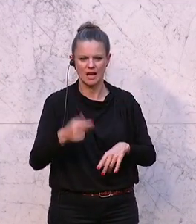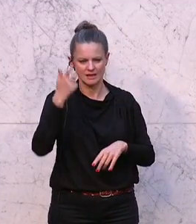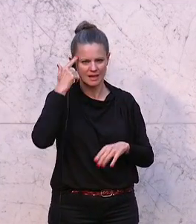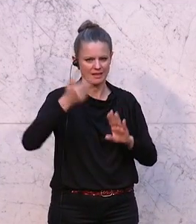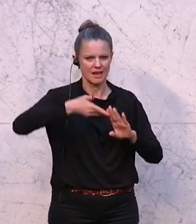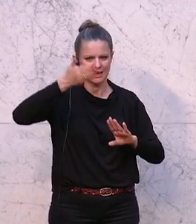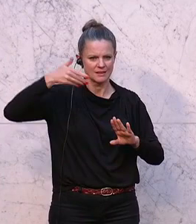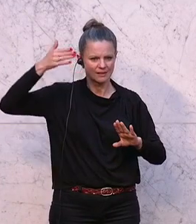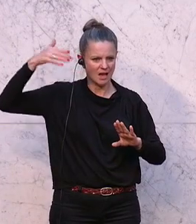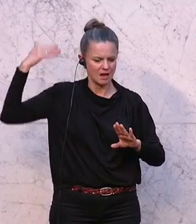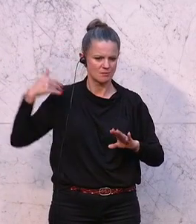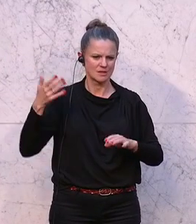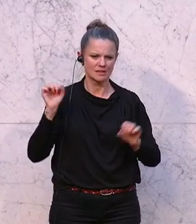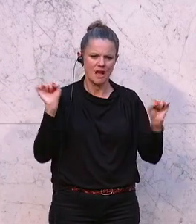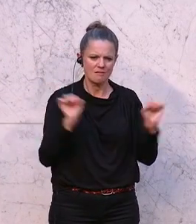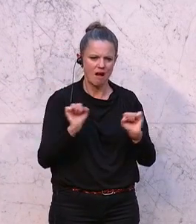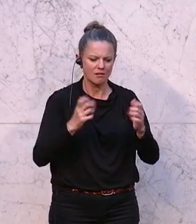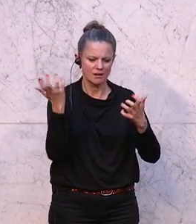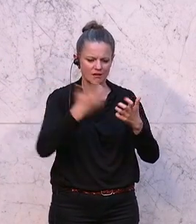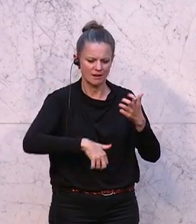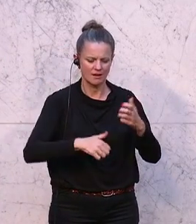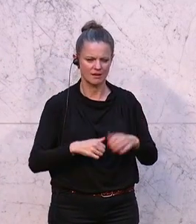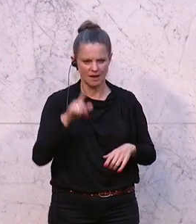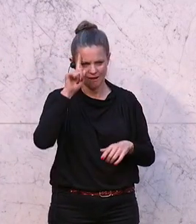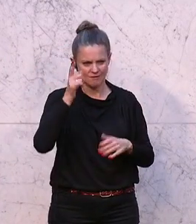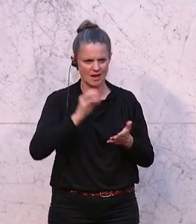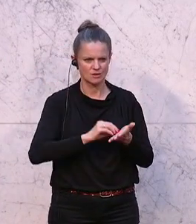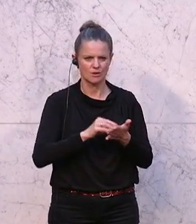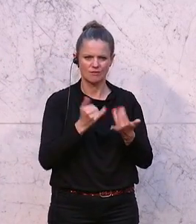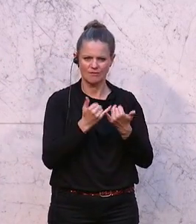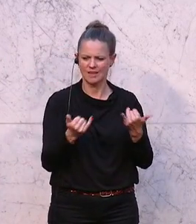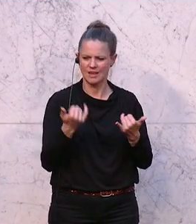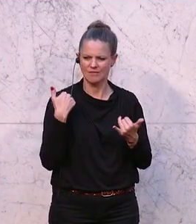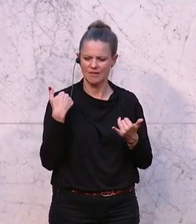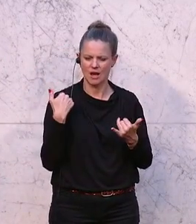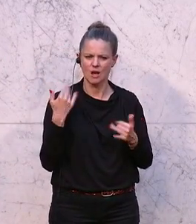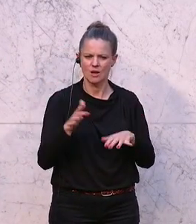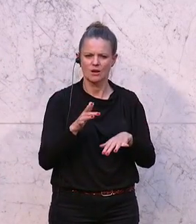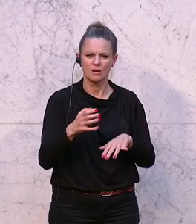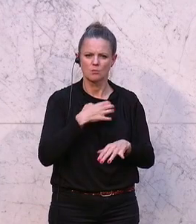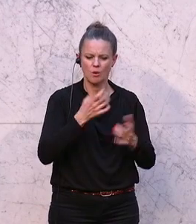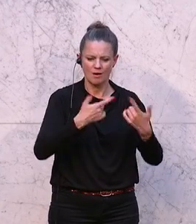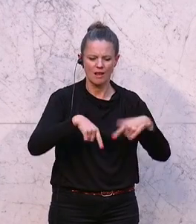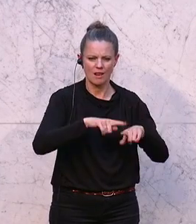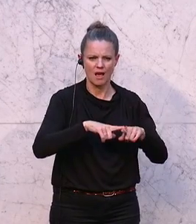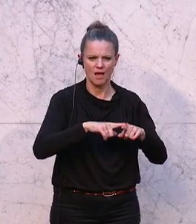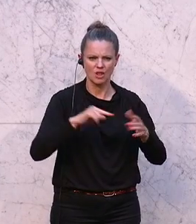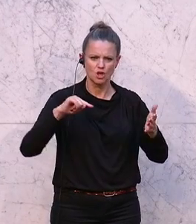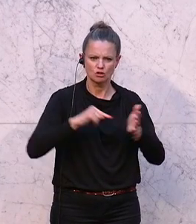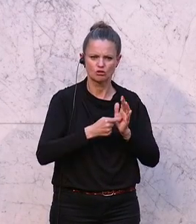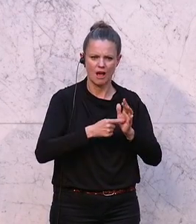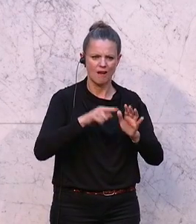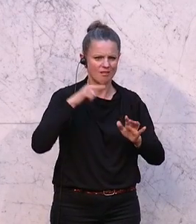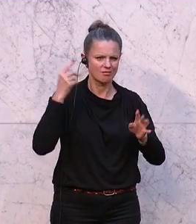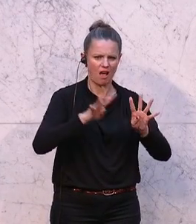war zu Zeiten des Kalten Krieges. Viele wissen noch, wie es war, dass im Burgenland ein Stacheldraht sozusagen die